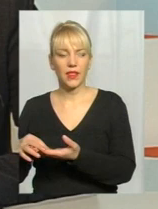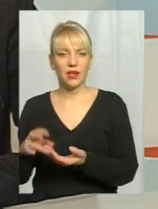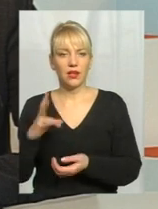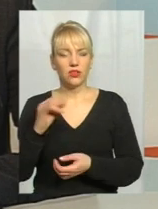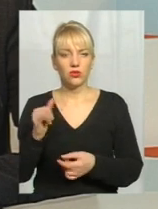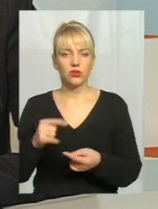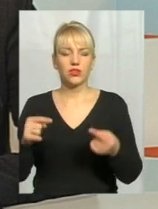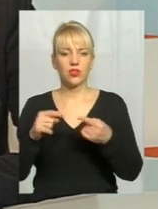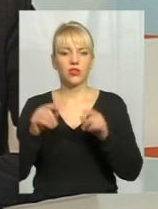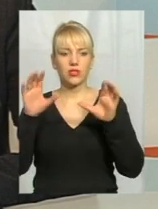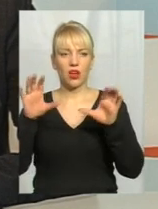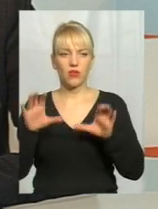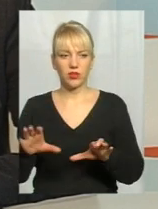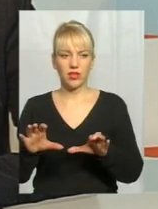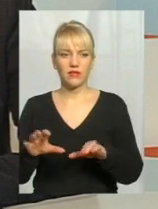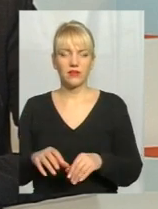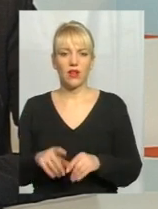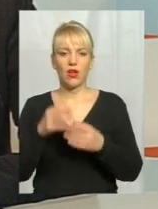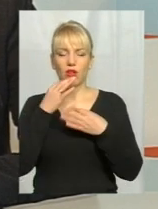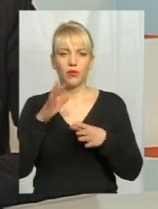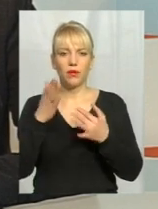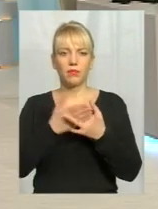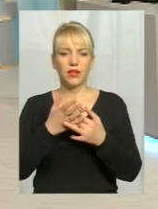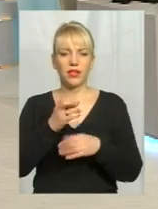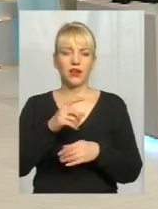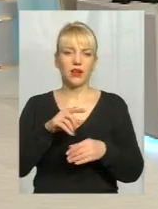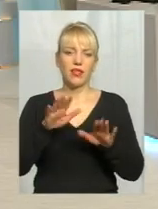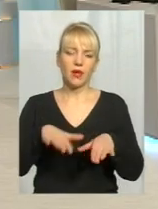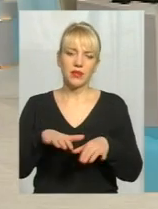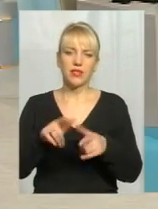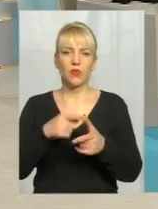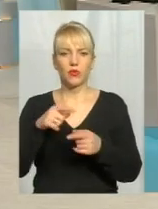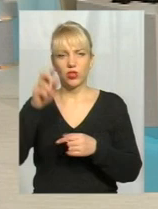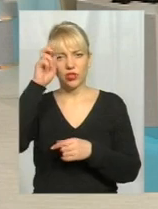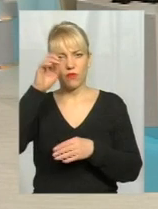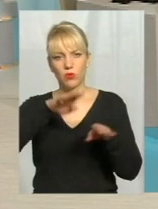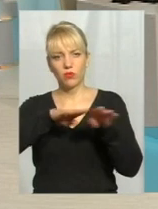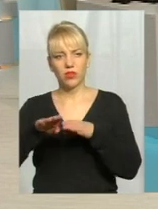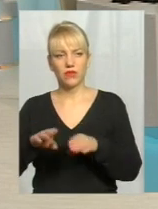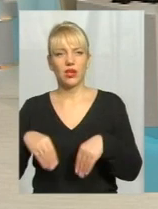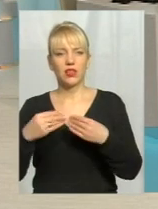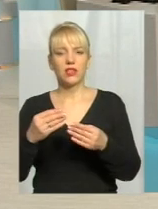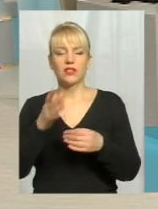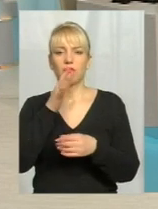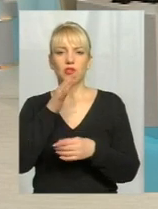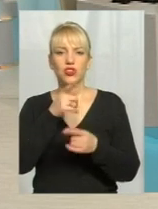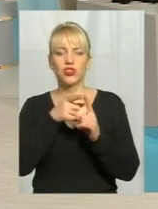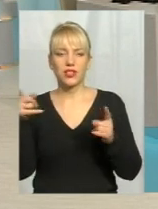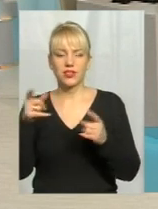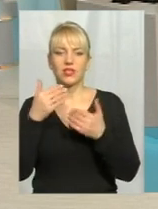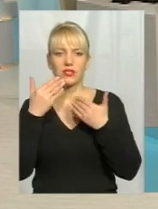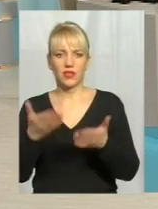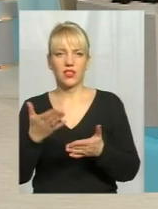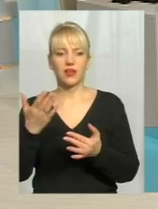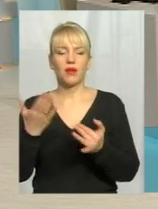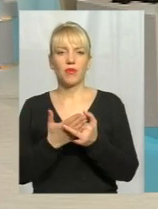Згідно чинного законодавства, любі пільги, що на місцевому, що на державному рівні, надаються з моменту звернення. Тобто пільговик має